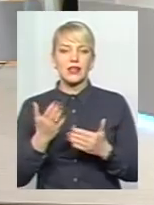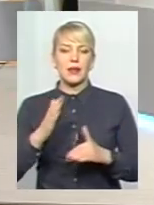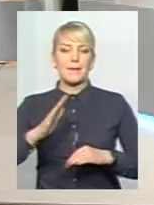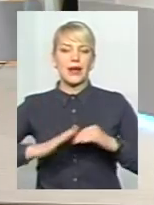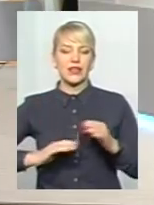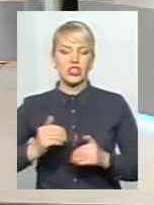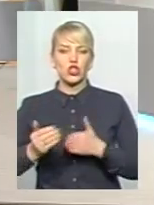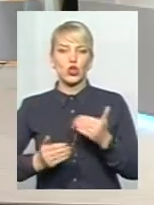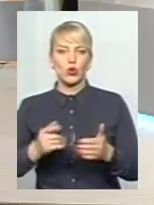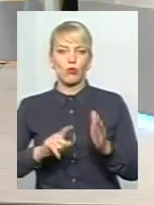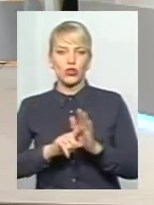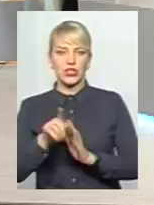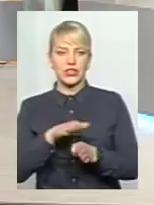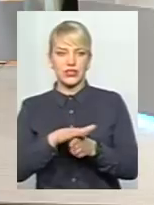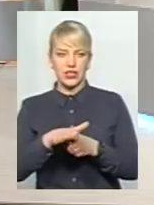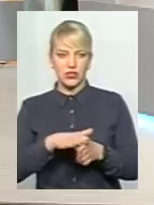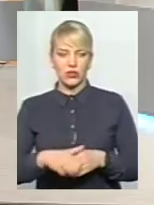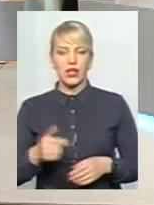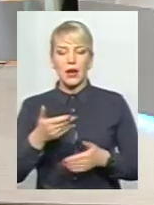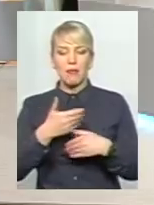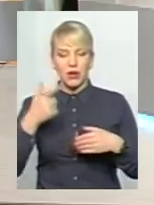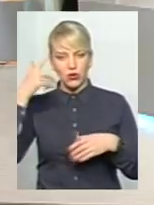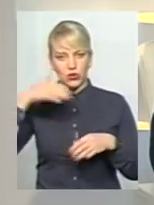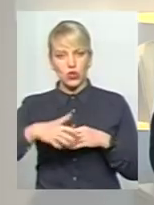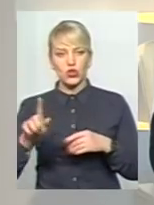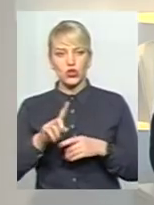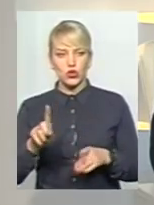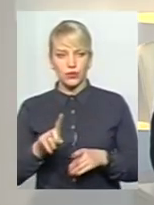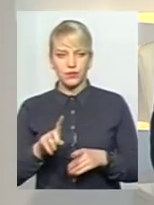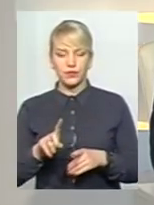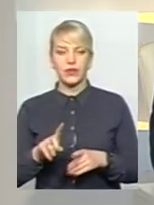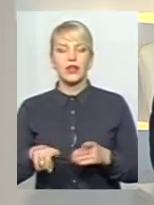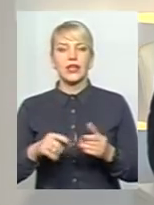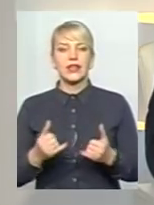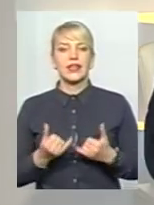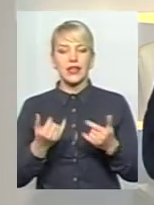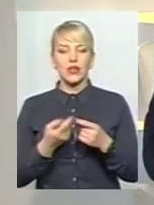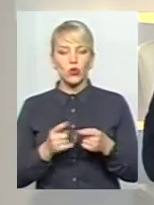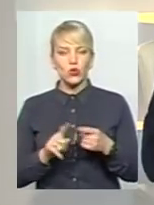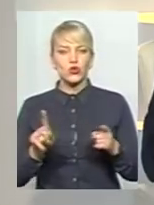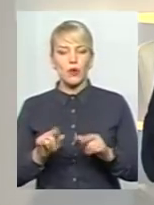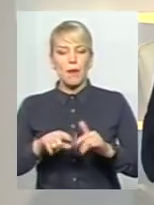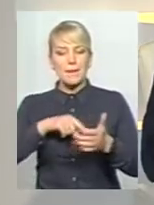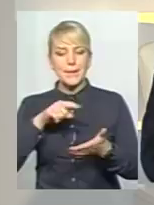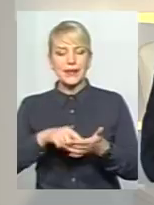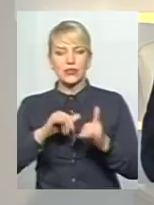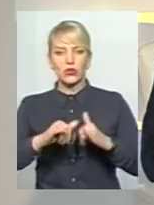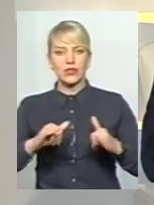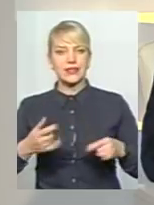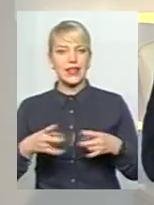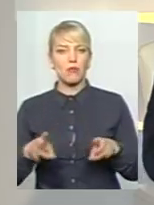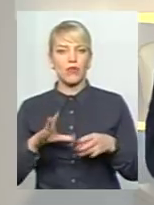здійснювати? Ми, знову ж таки, розуміючи про те, що місто, для того, щоб місто розвивалося, це не має бути